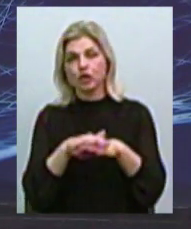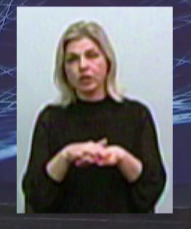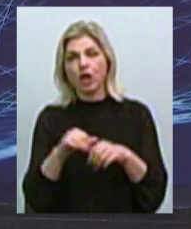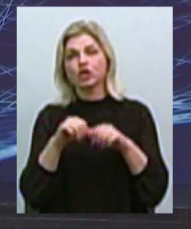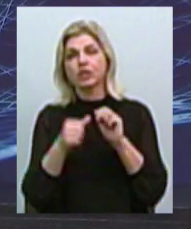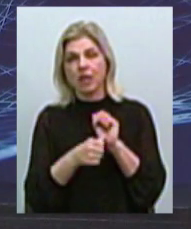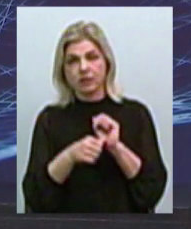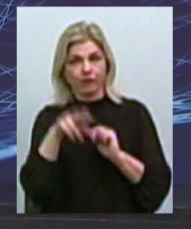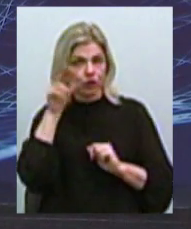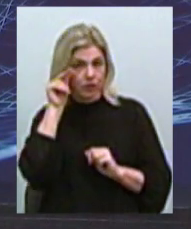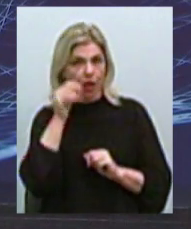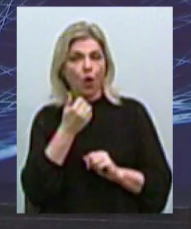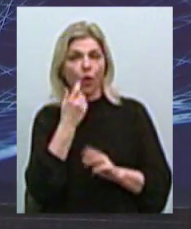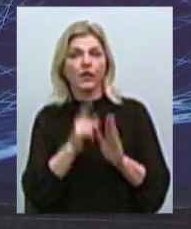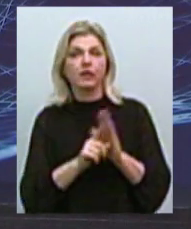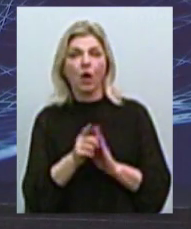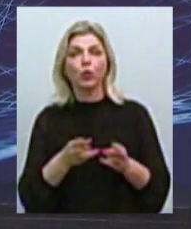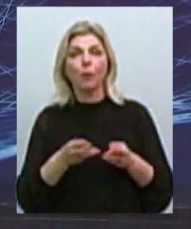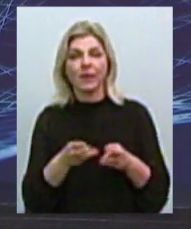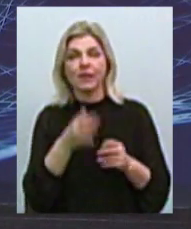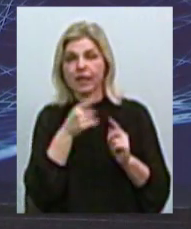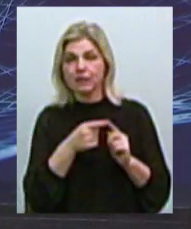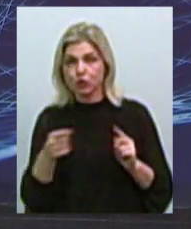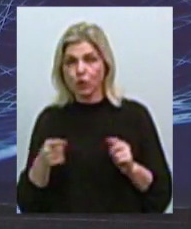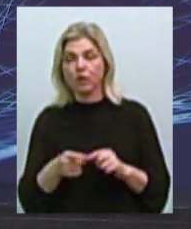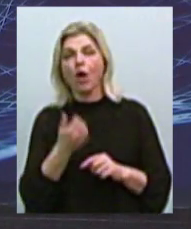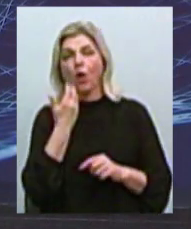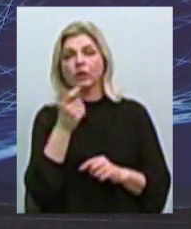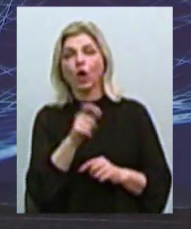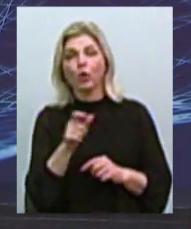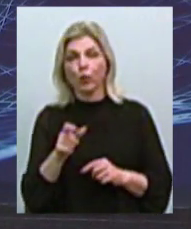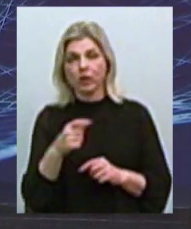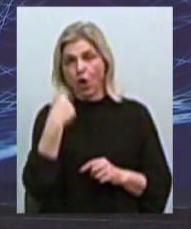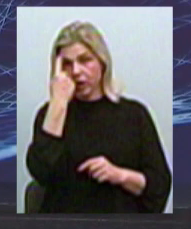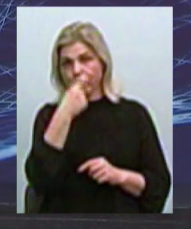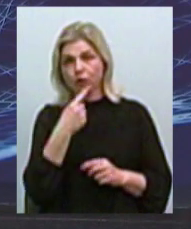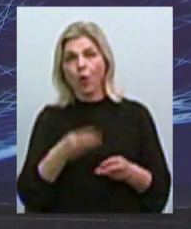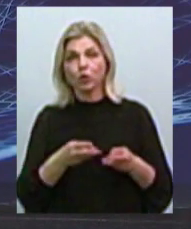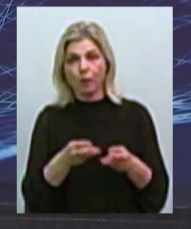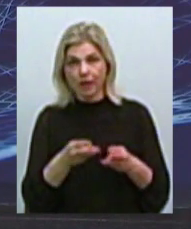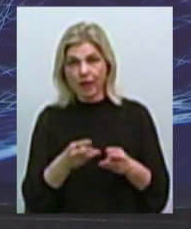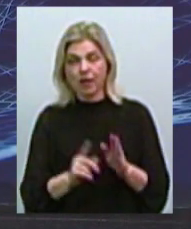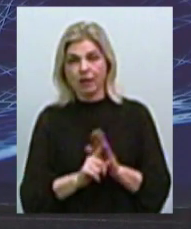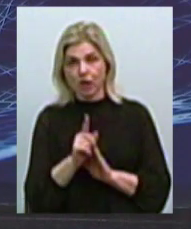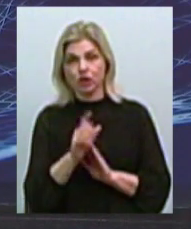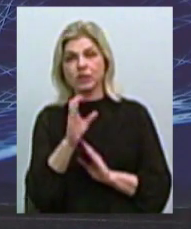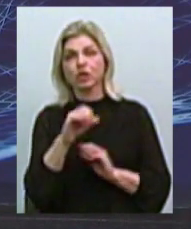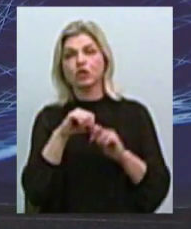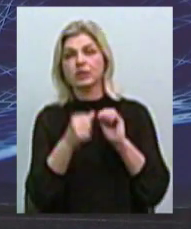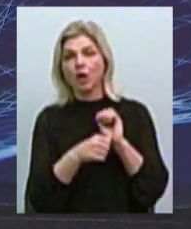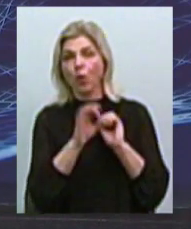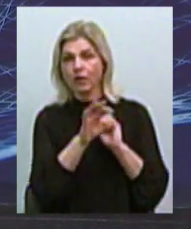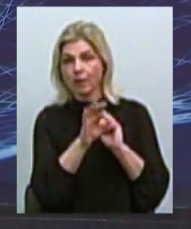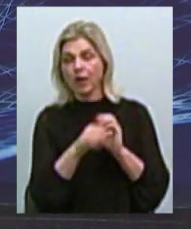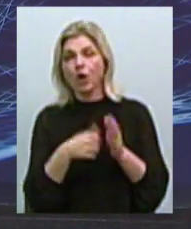наступив отопительний сезон, або коли люди з індивідуальним отопленням включили отоплення з 16 октября по 15